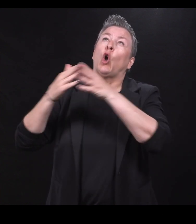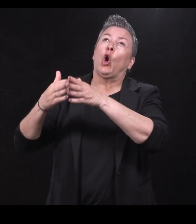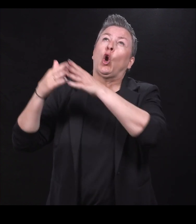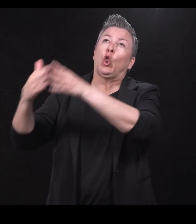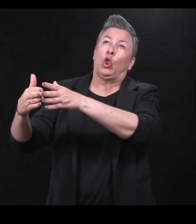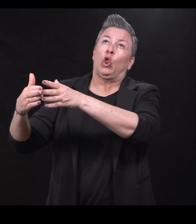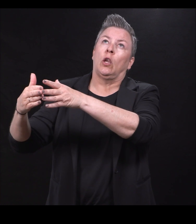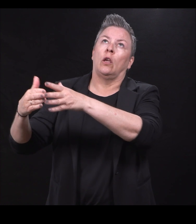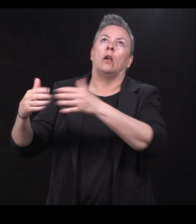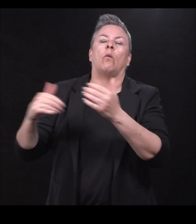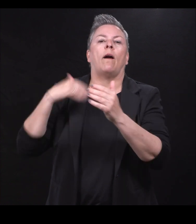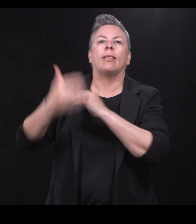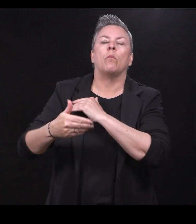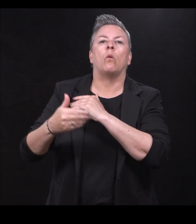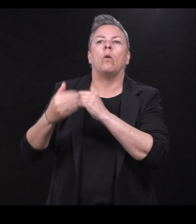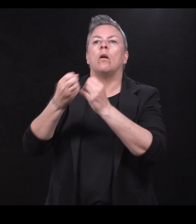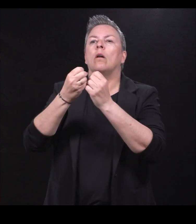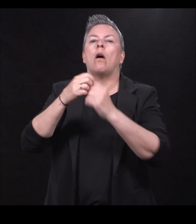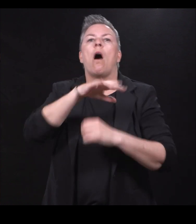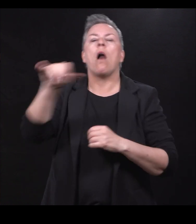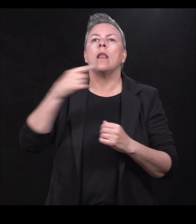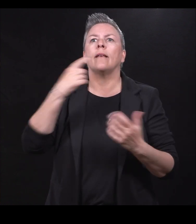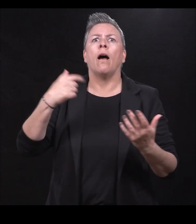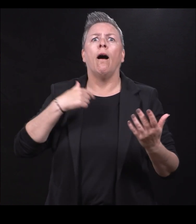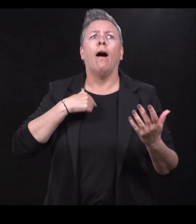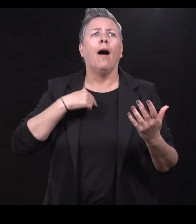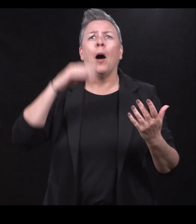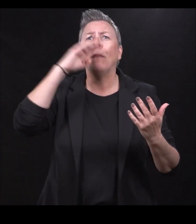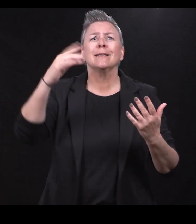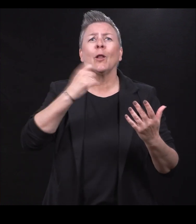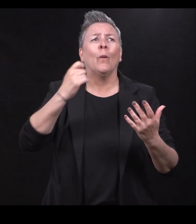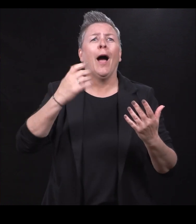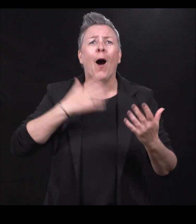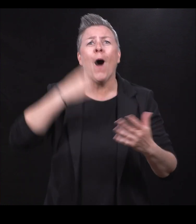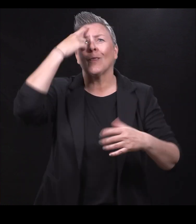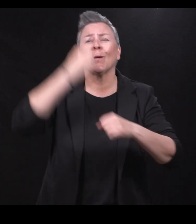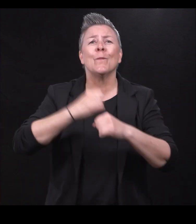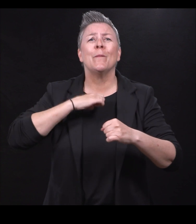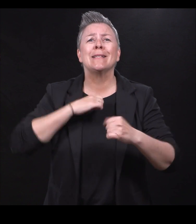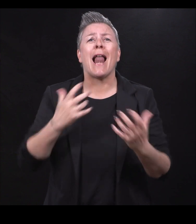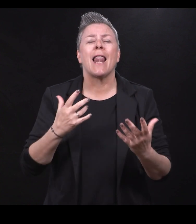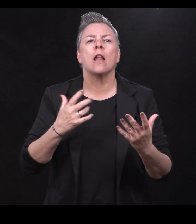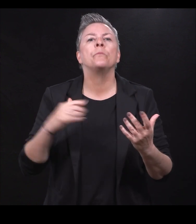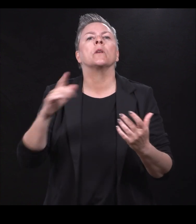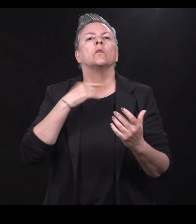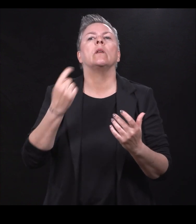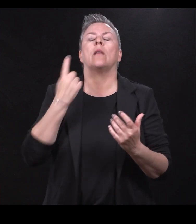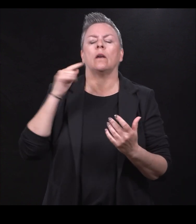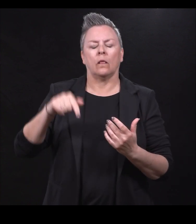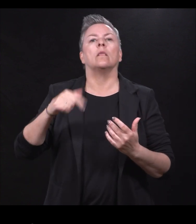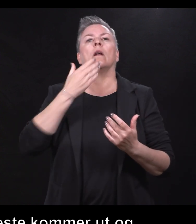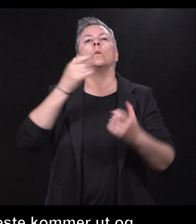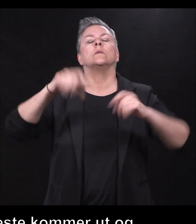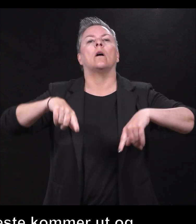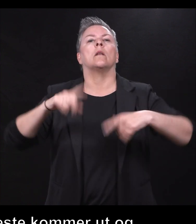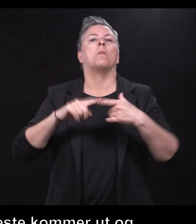kommer ut med følelsen av at jeg er mestrande og jeg tror på meg selv. Så vi tenker at det er en start, men vi er også